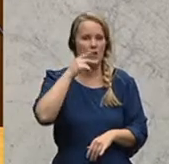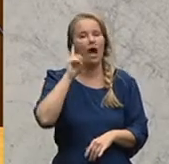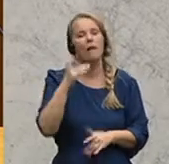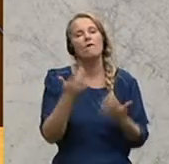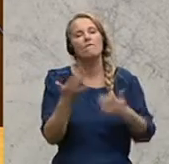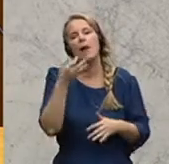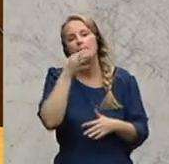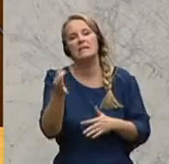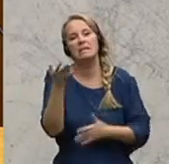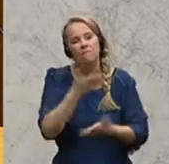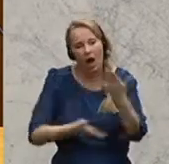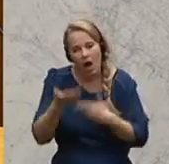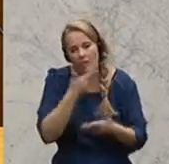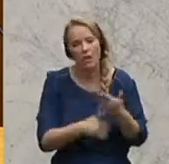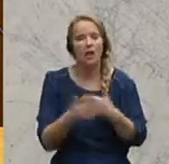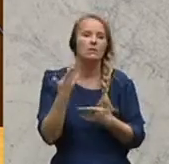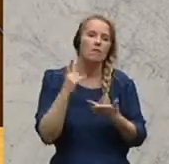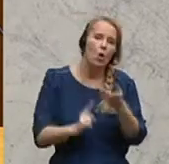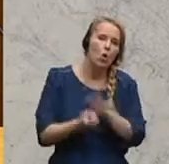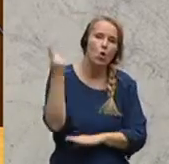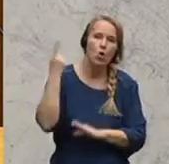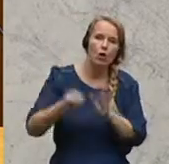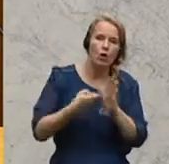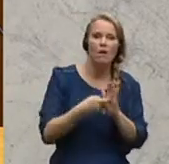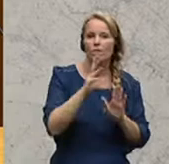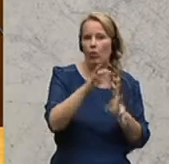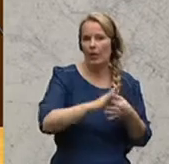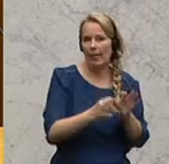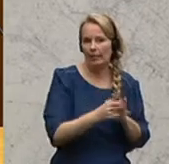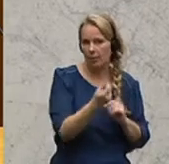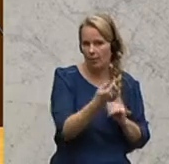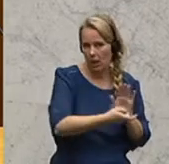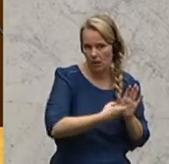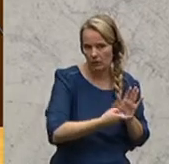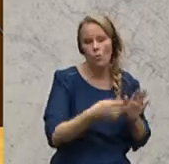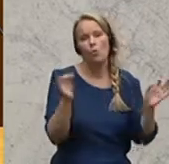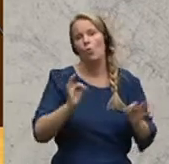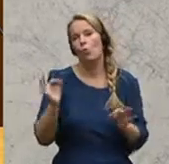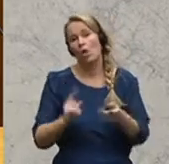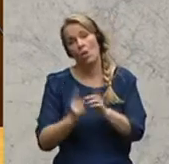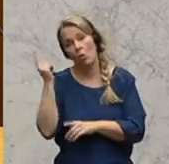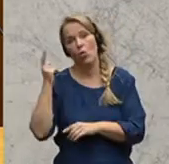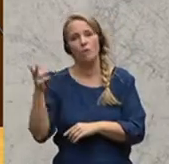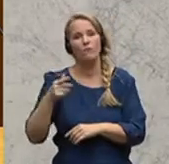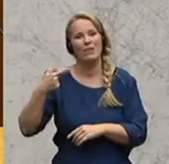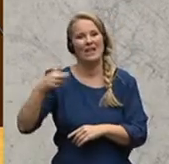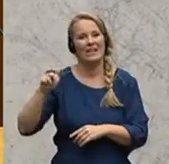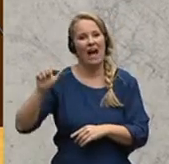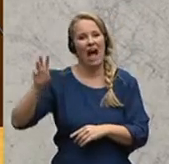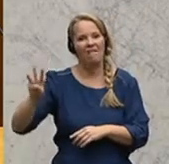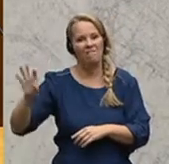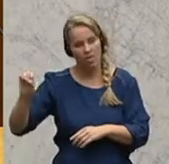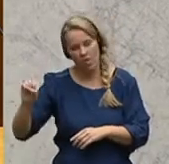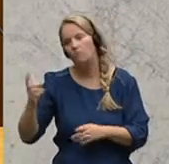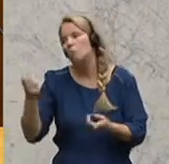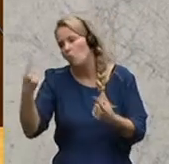verhandeln können. Vielleicht einen höheren Beitrag von Kärnten verlangen können. Oder einen höheren Beitrag von der Grave. Über das werden